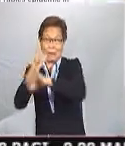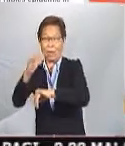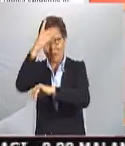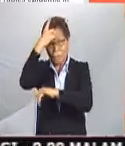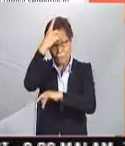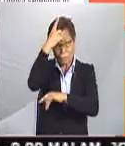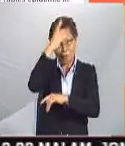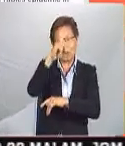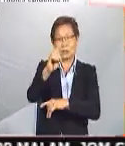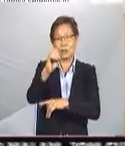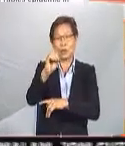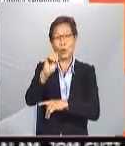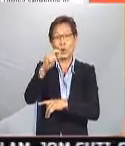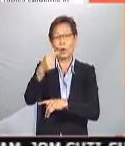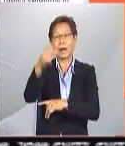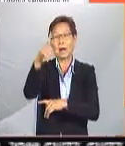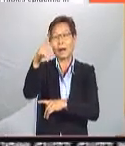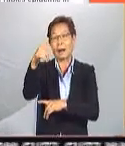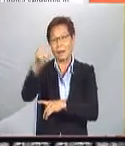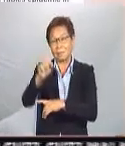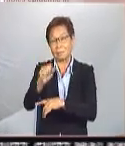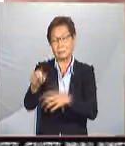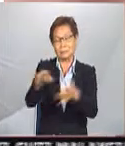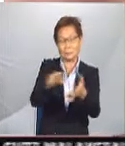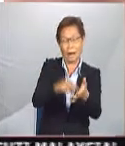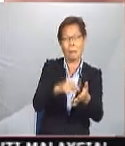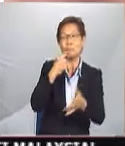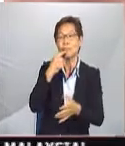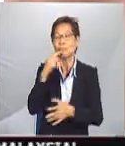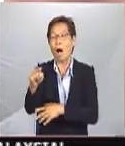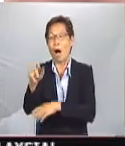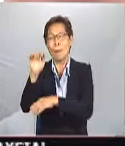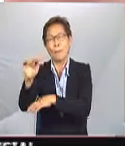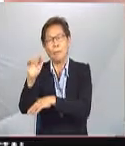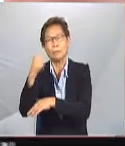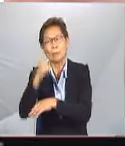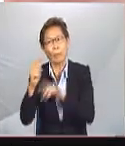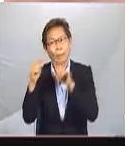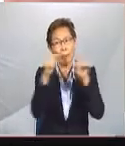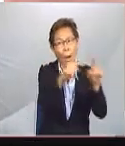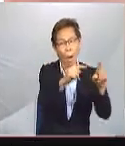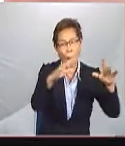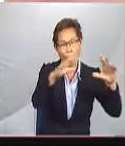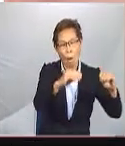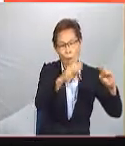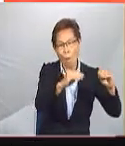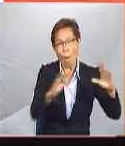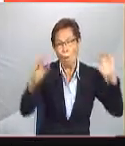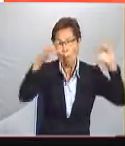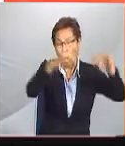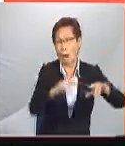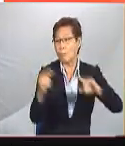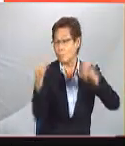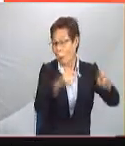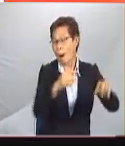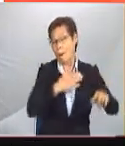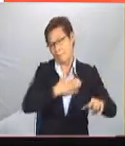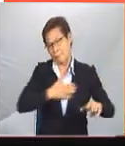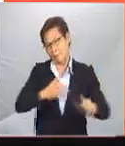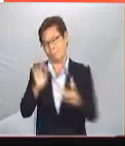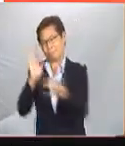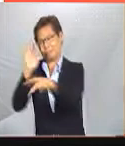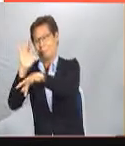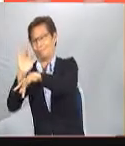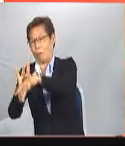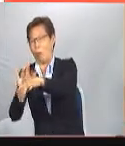Dato' Amar Douglas Unggah dalam satu kenyataan menggesa mereka yang menghadiri perhimpunan tersebut segera menghubungi hospital berdekatan